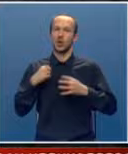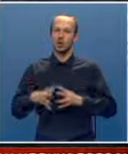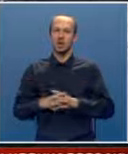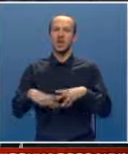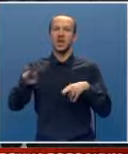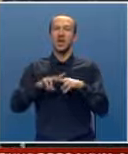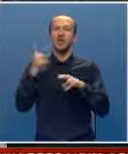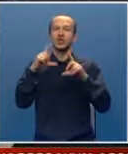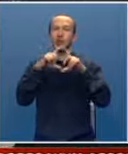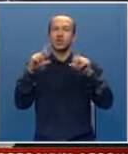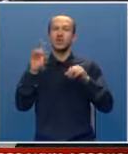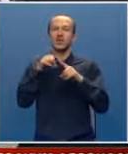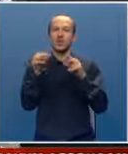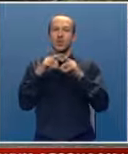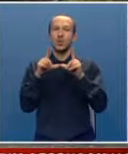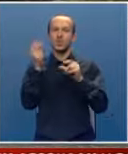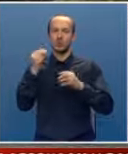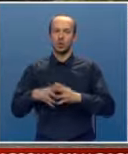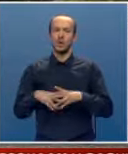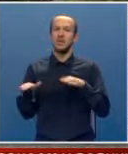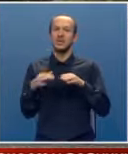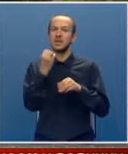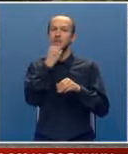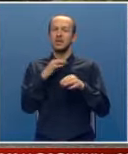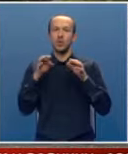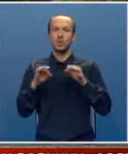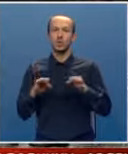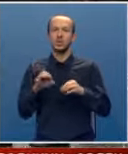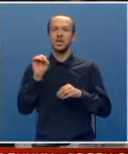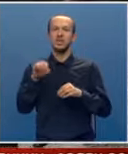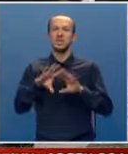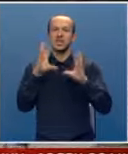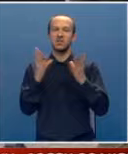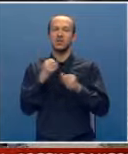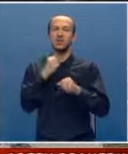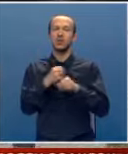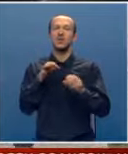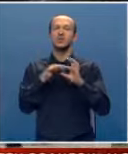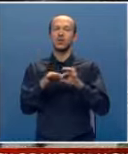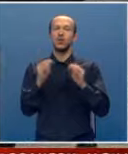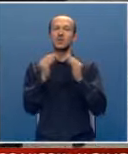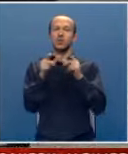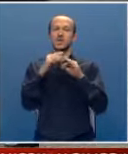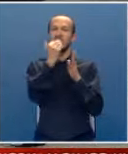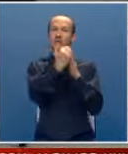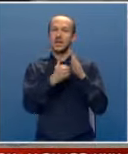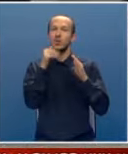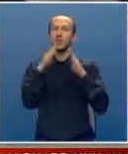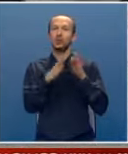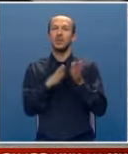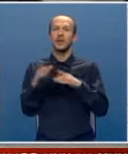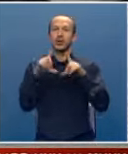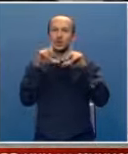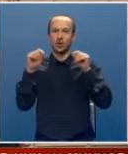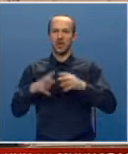godine, najveća je ustanova ovog tipa u Srpskoj. Ministar pravde uvjerio se da se svi poslovi izvršavaju u skladu sa zakonom i kućnim redom